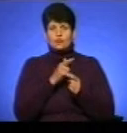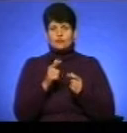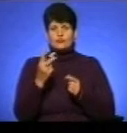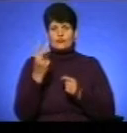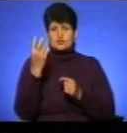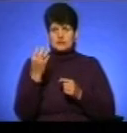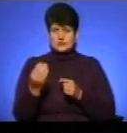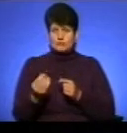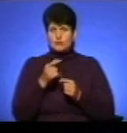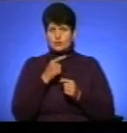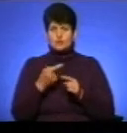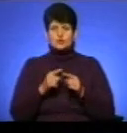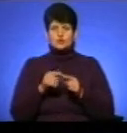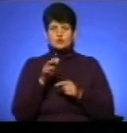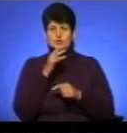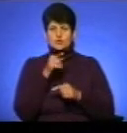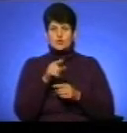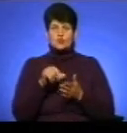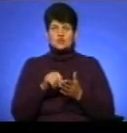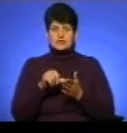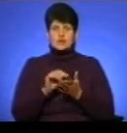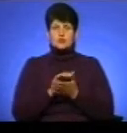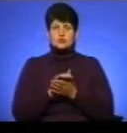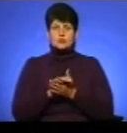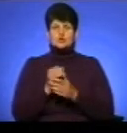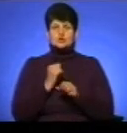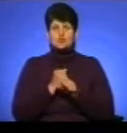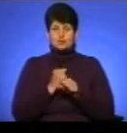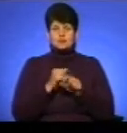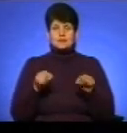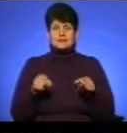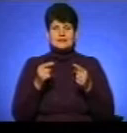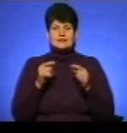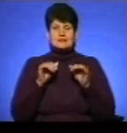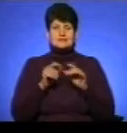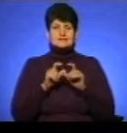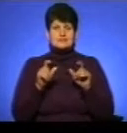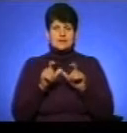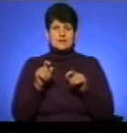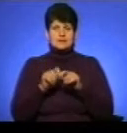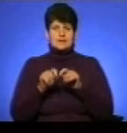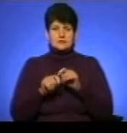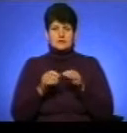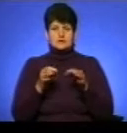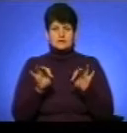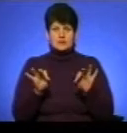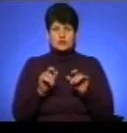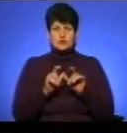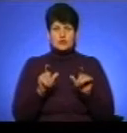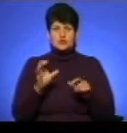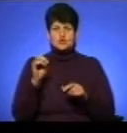двох днів. Протягом цього часу його учасники ознайомляться з роботою реабілітаційних закладів та перевірять доступність об'єктів